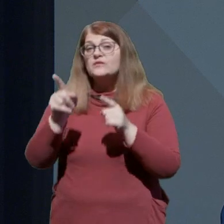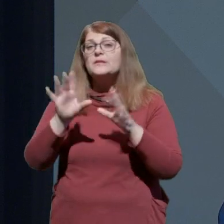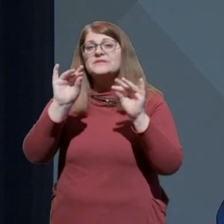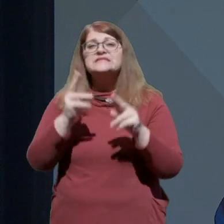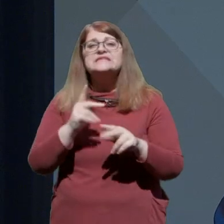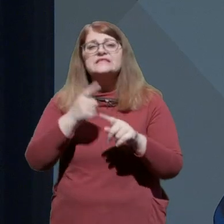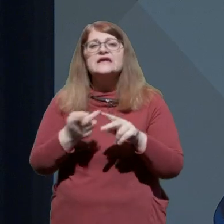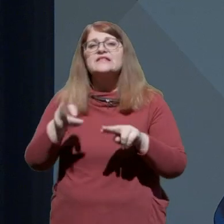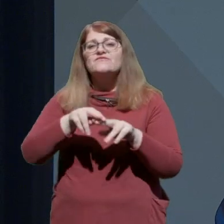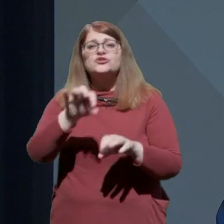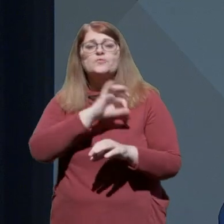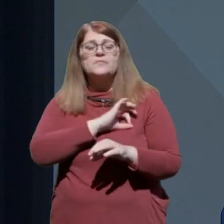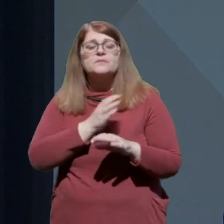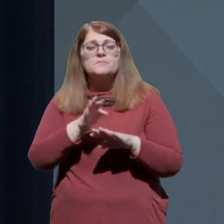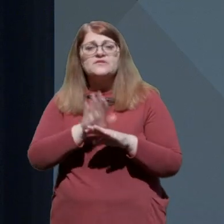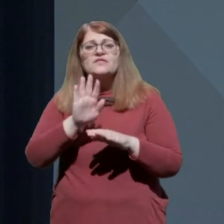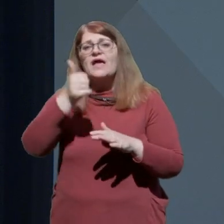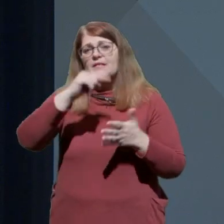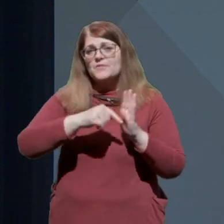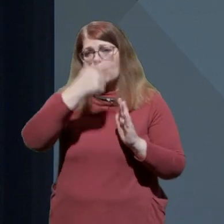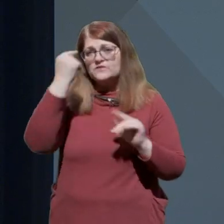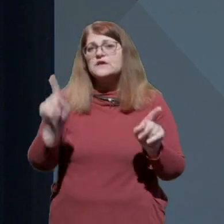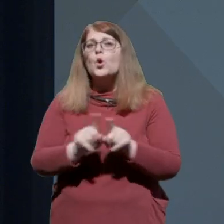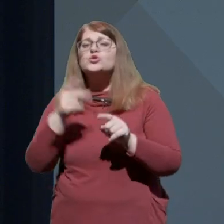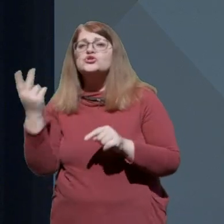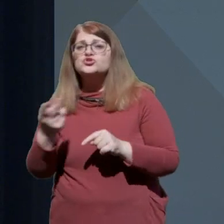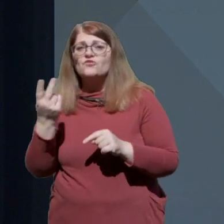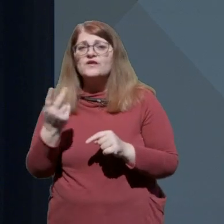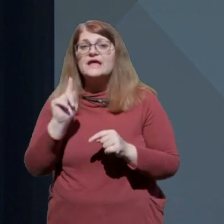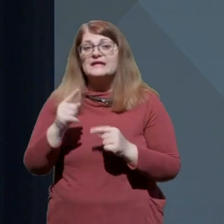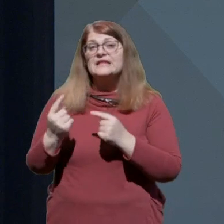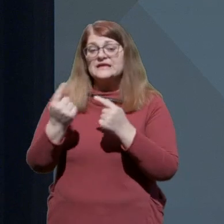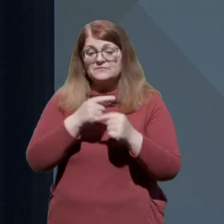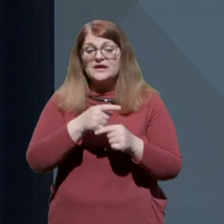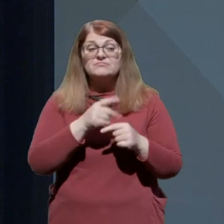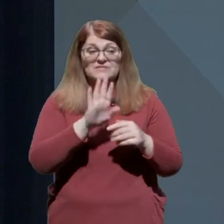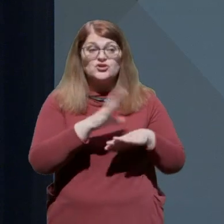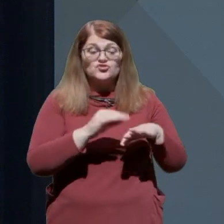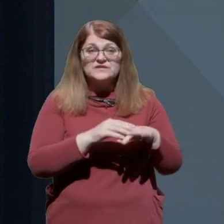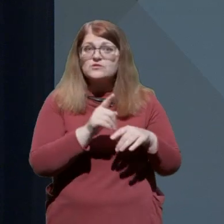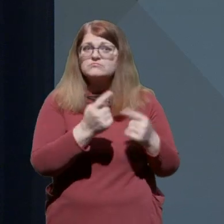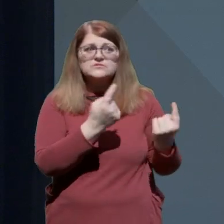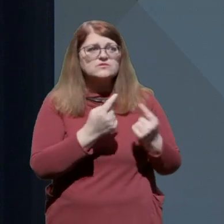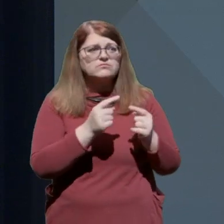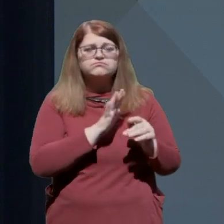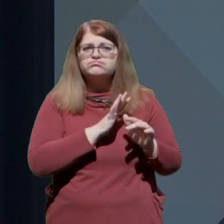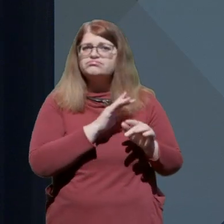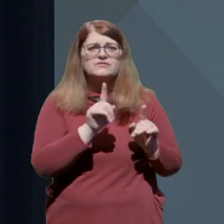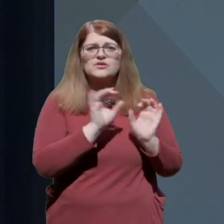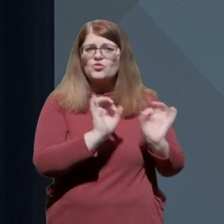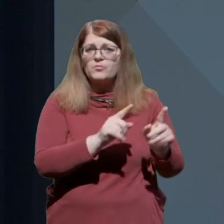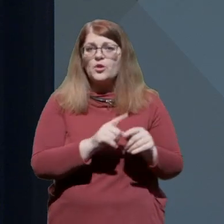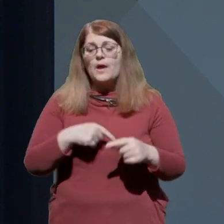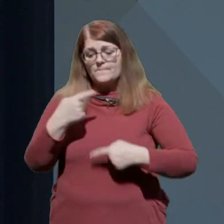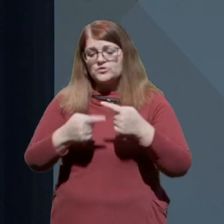več mrtvih na milijon prebivalcev, kot Slovenija in situacije vhaja izpod nadzora. Posledice so drastične